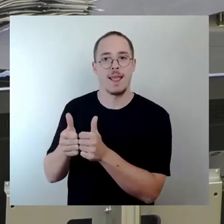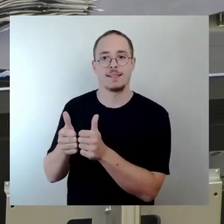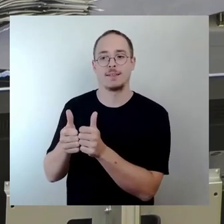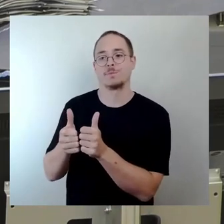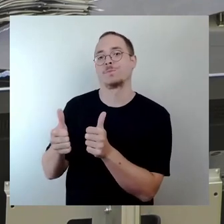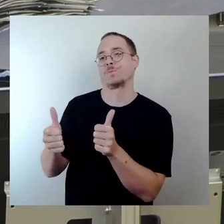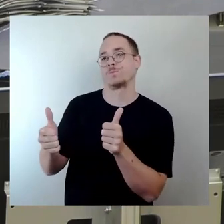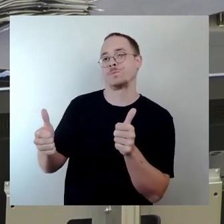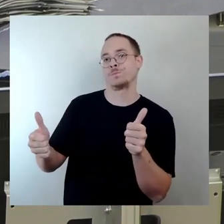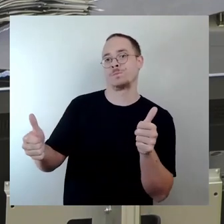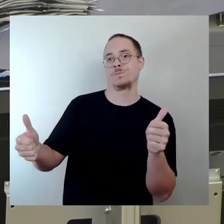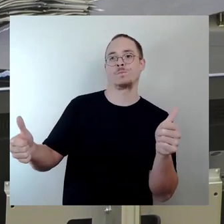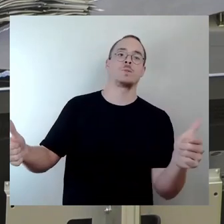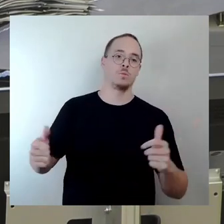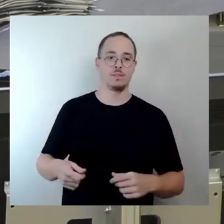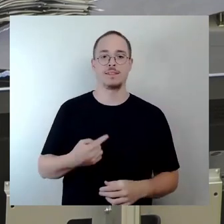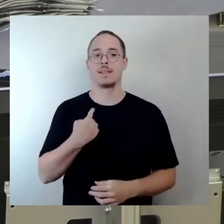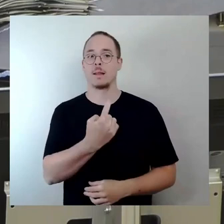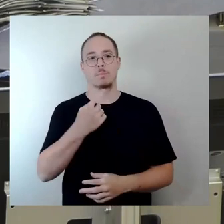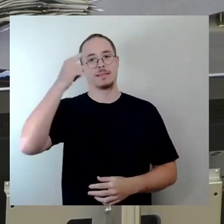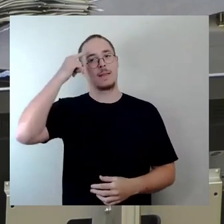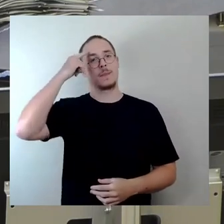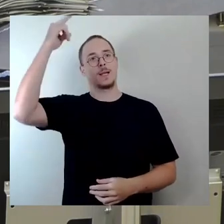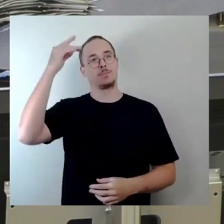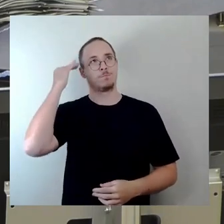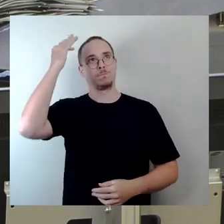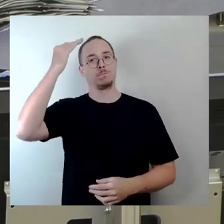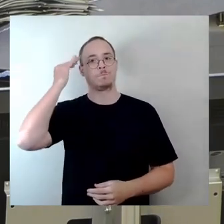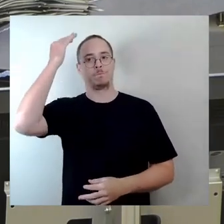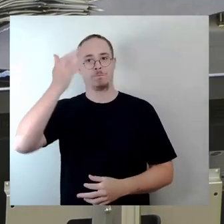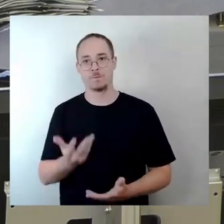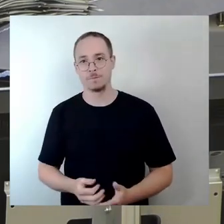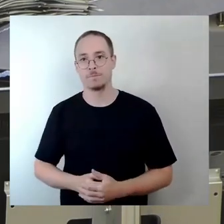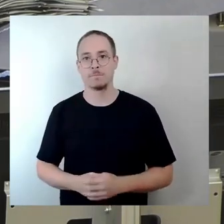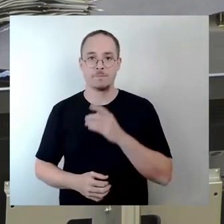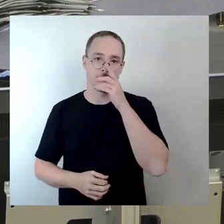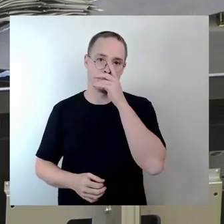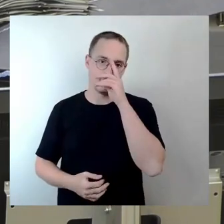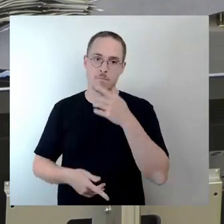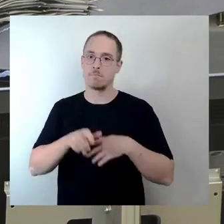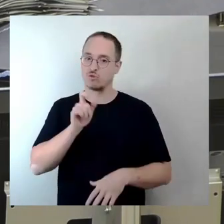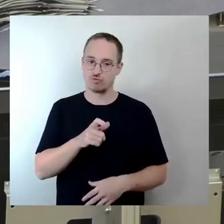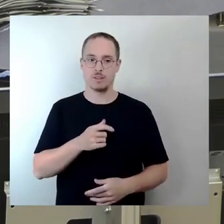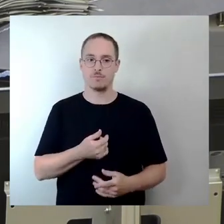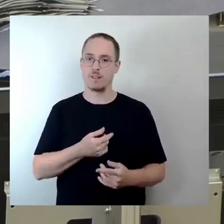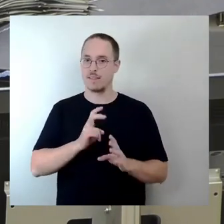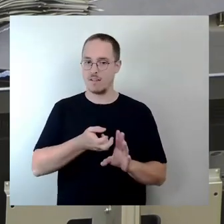Denken entwickelt und auf einmal findet man die irgendwo ein bisschen menschlich und nachvollziehbar. Frau Sturm, gute Rede.